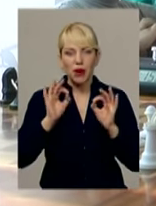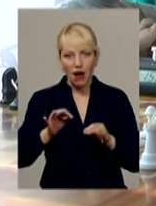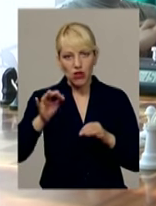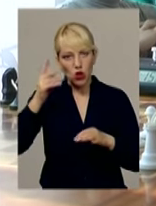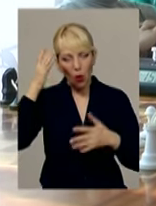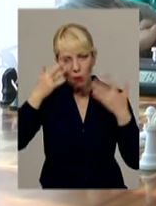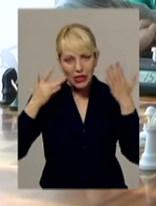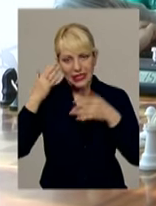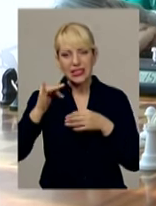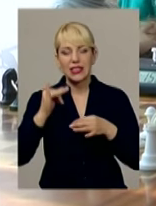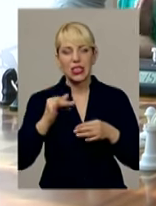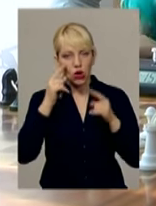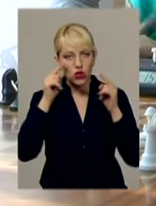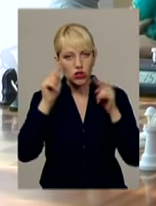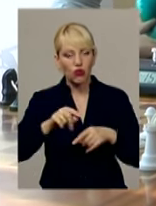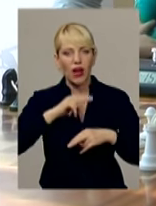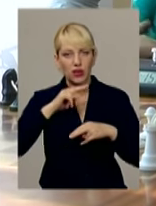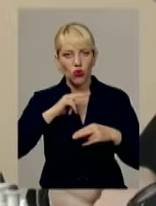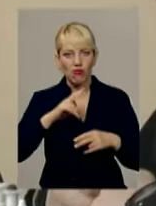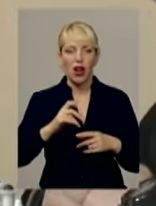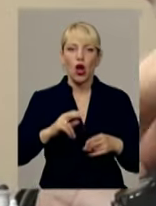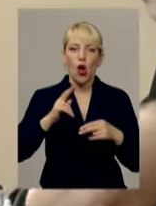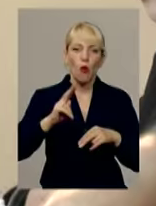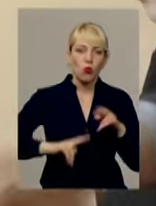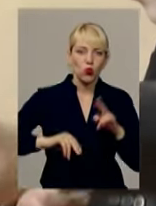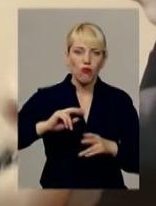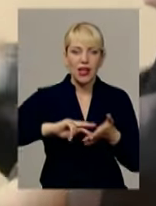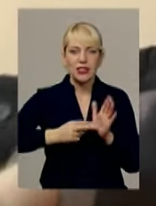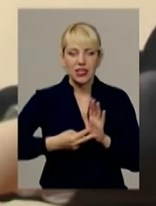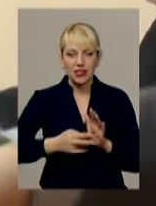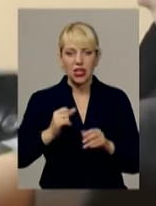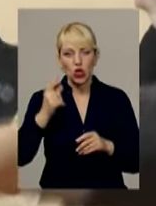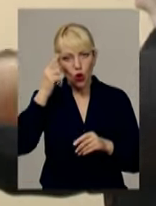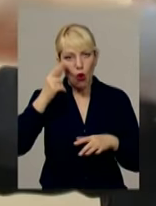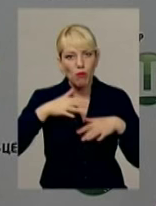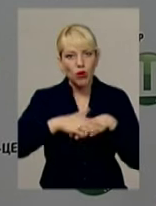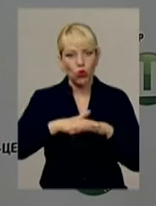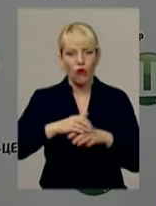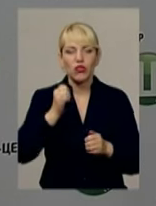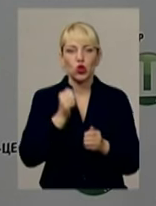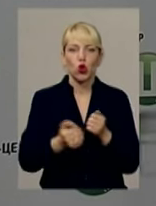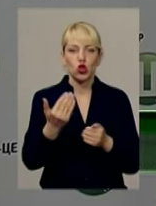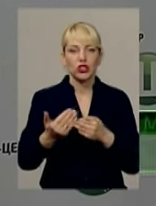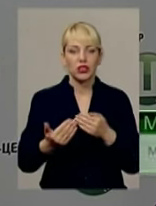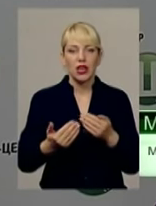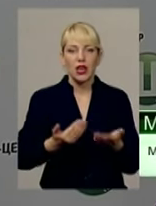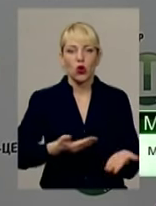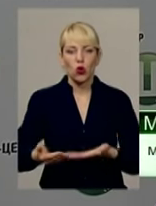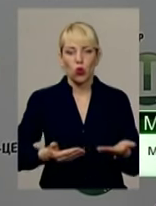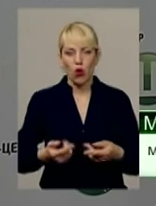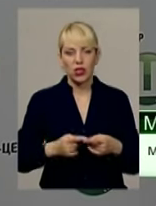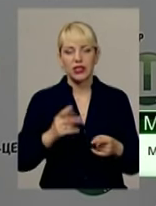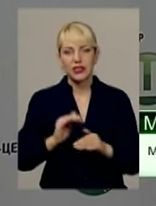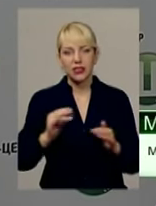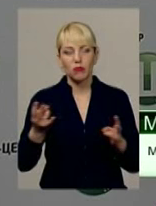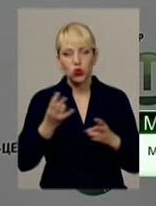концентрувати увагу, будувати стратегію та обмірковувати кожен крок. Я вважаю, що дітям важливо іграти в шахмати, це